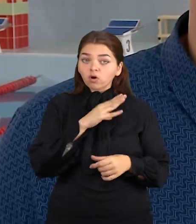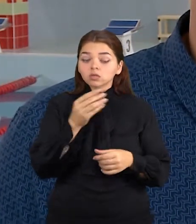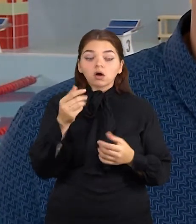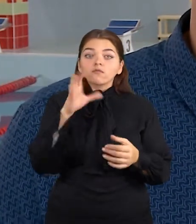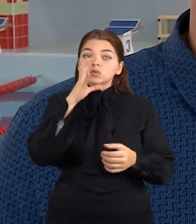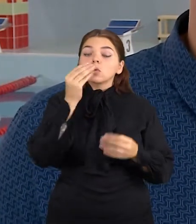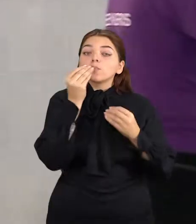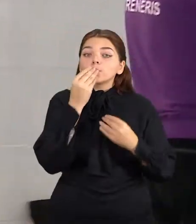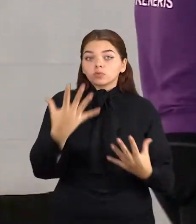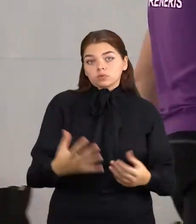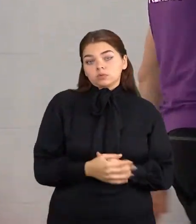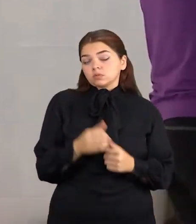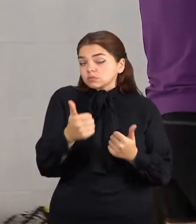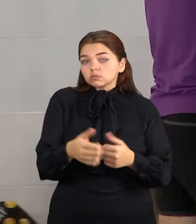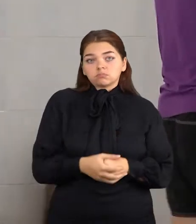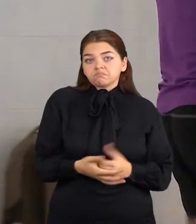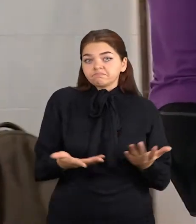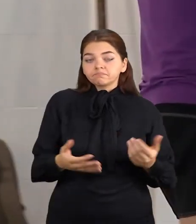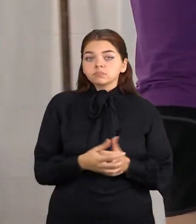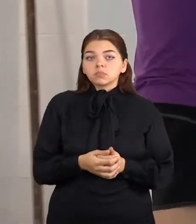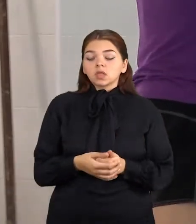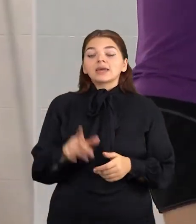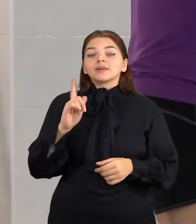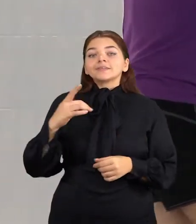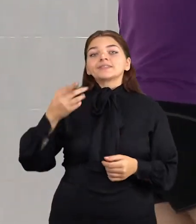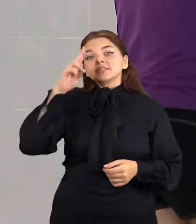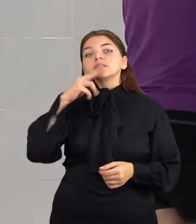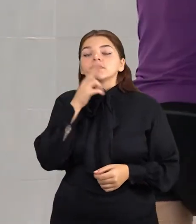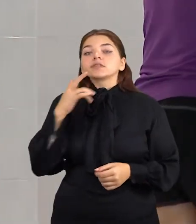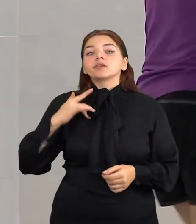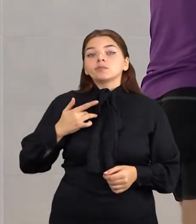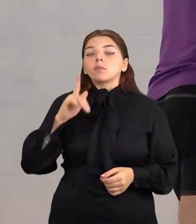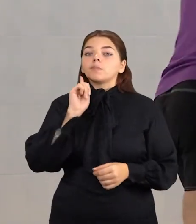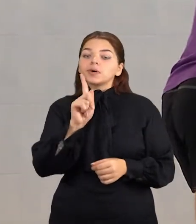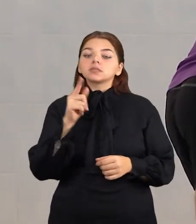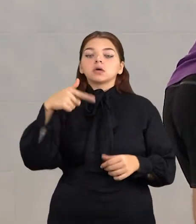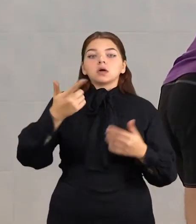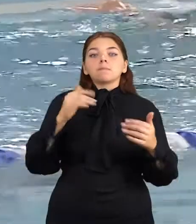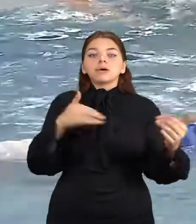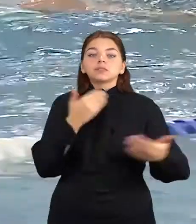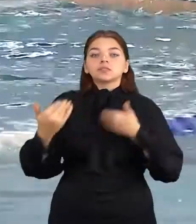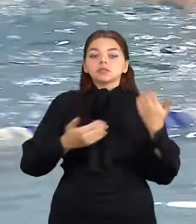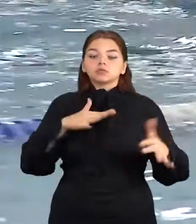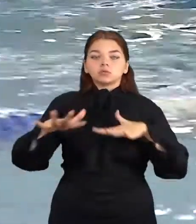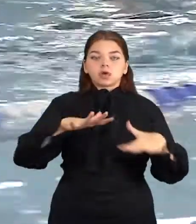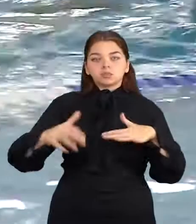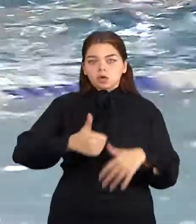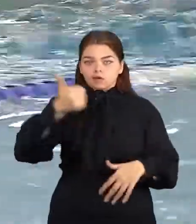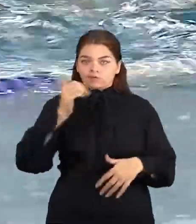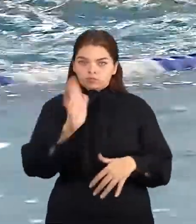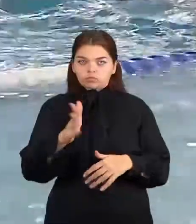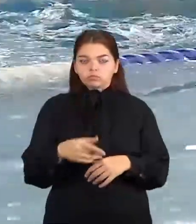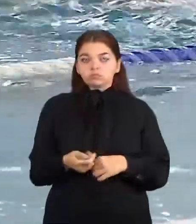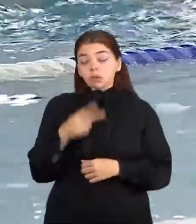yra idėlį. Nors tevai nerimauja, vis dėlto panašu, kad situaciją plaukimo centre turėtų pakrypti į gerąją pusę. O kaip bus iš tiesų,